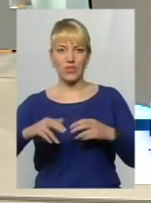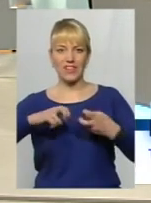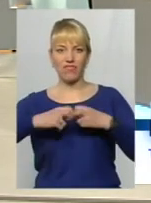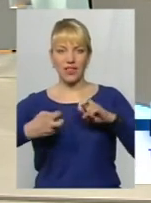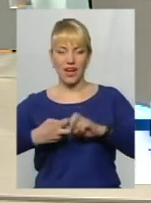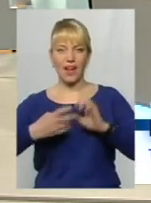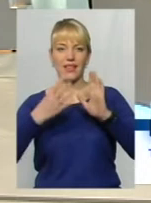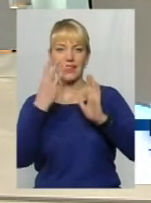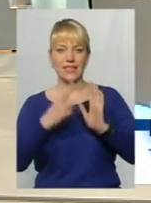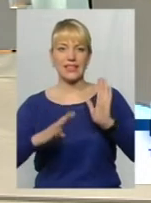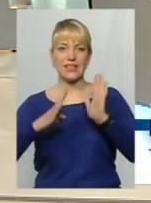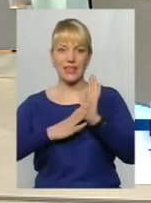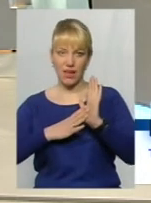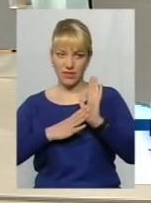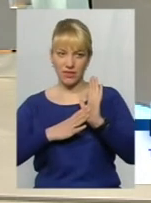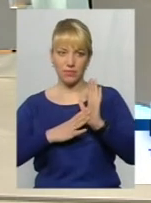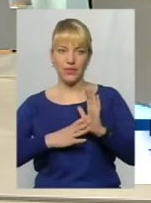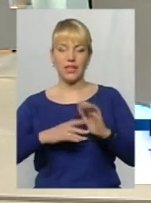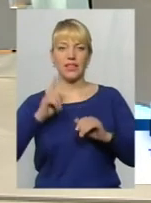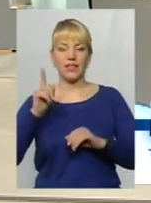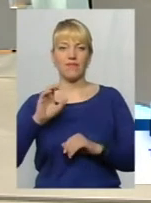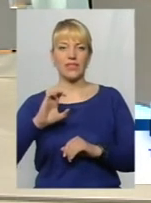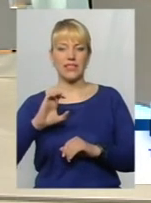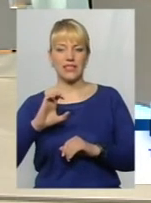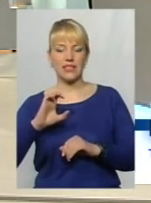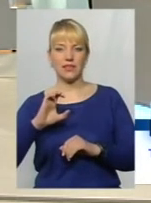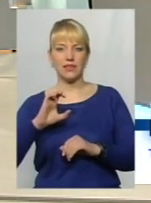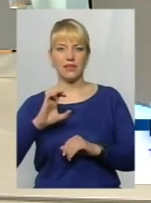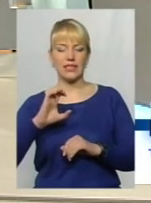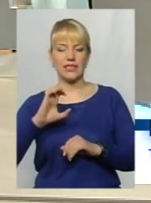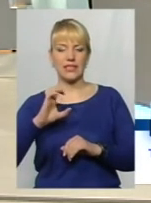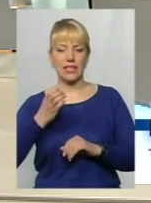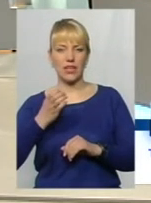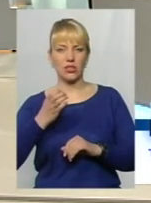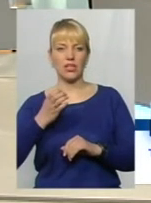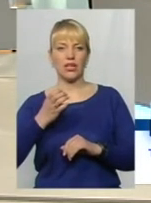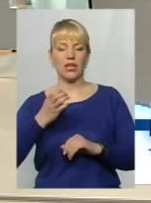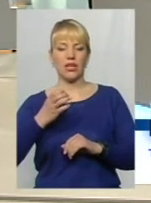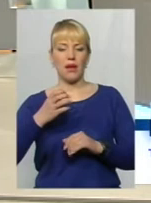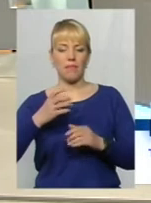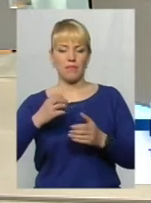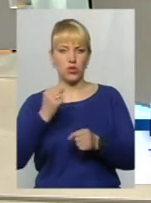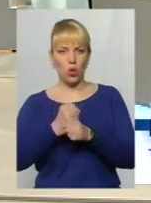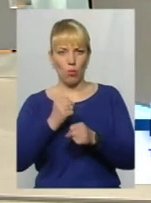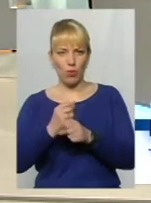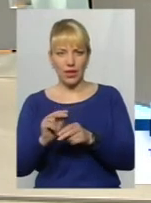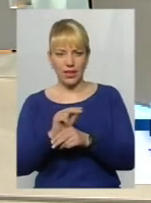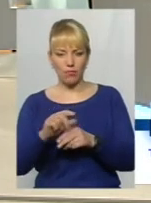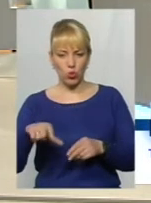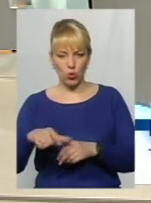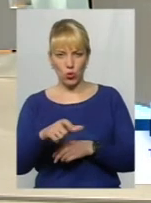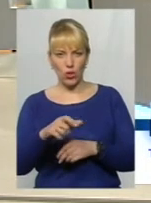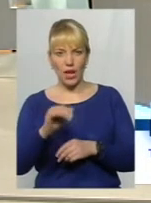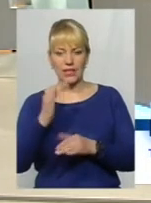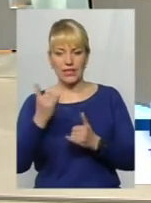39. Там спереду будинку клафтик асфальту зробили. Зараз будуть робити